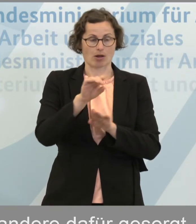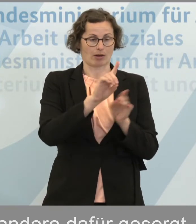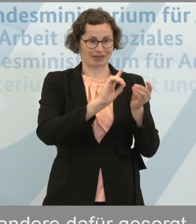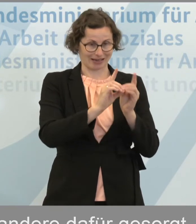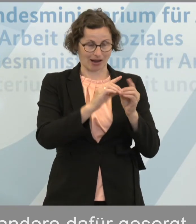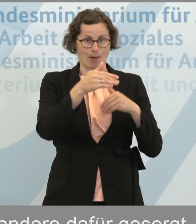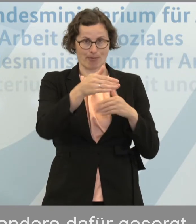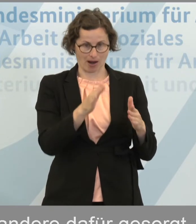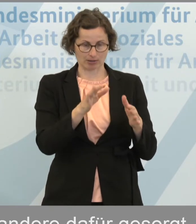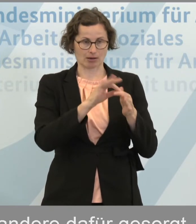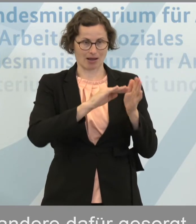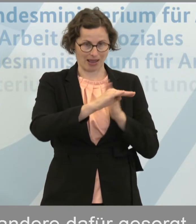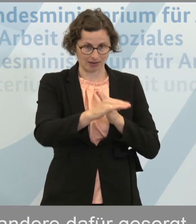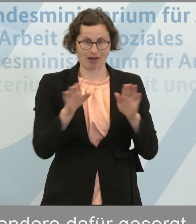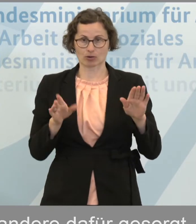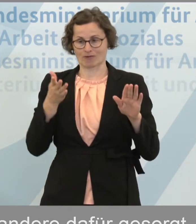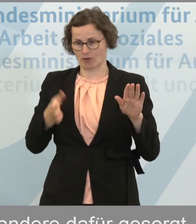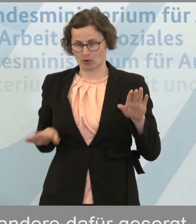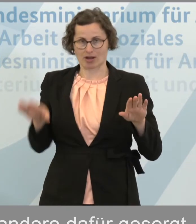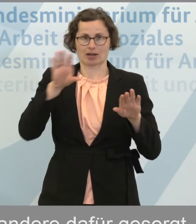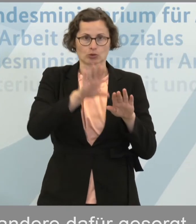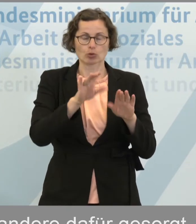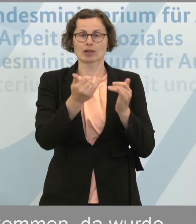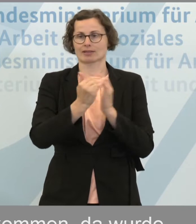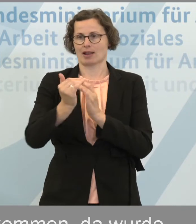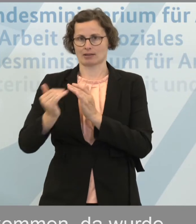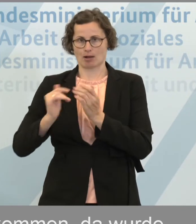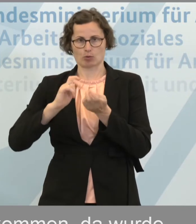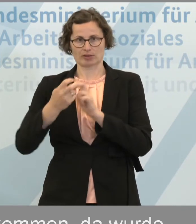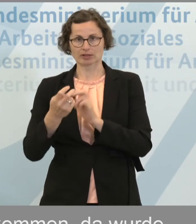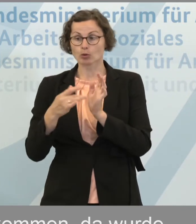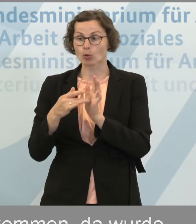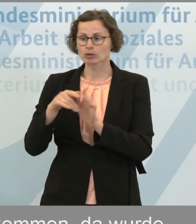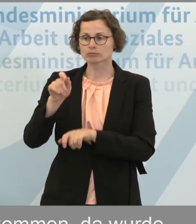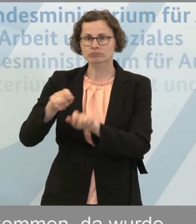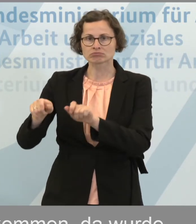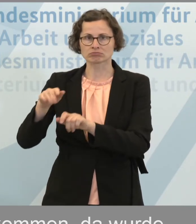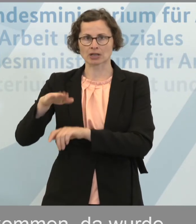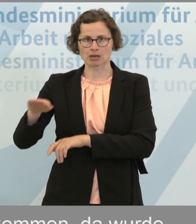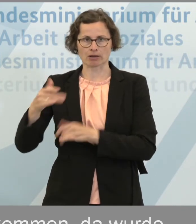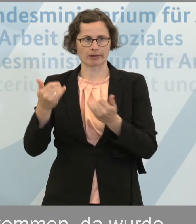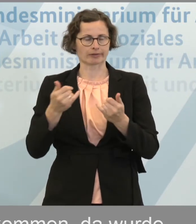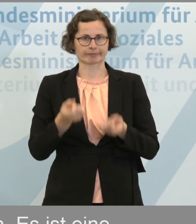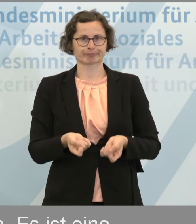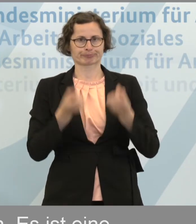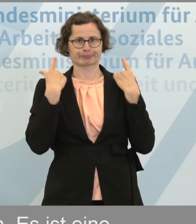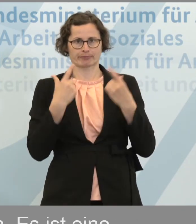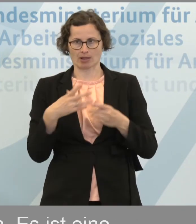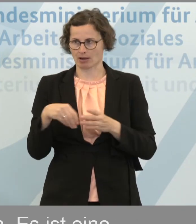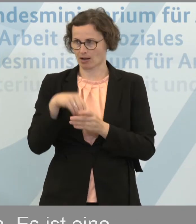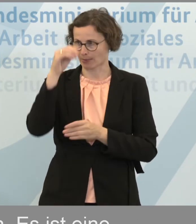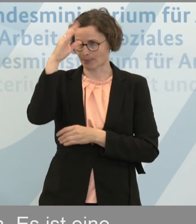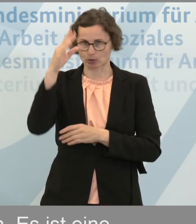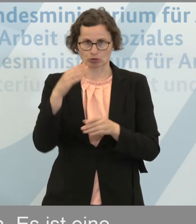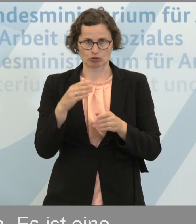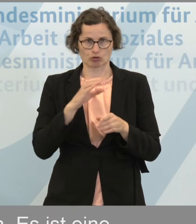jetzt mit den Ländern umgesetzt werden, damit bedürftige Kinder nicht von der Teilhabe, auch von Bildungschancen ausgeschlossen werden. Die haben es ja